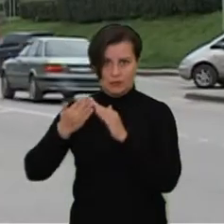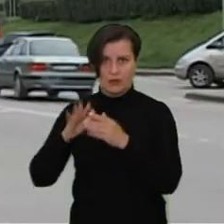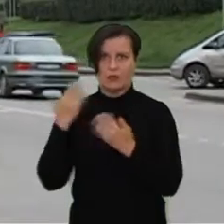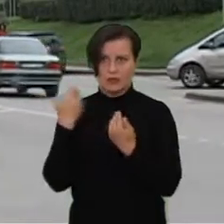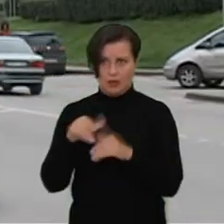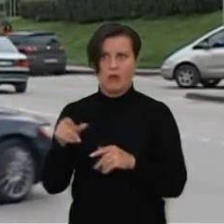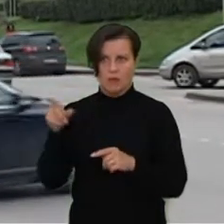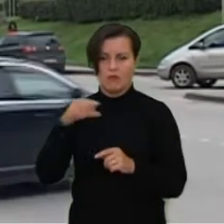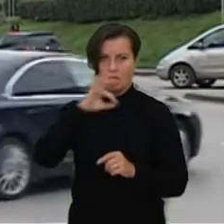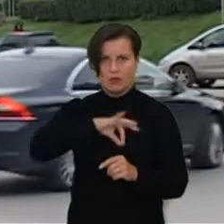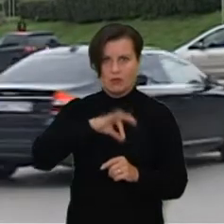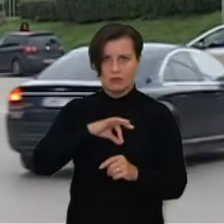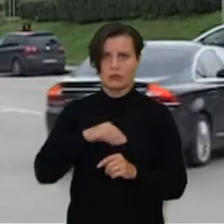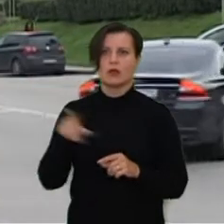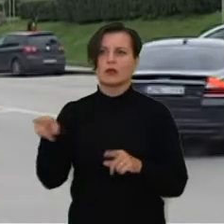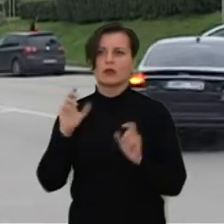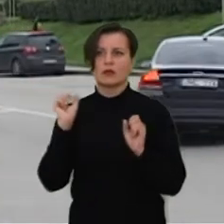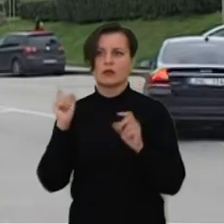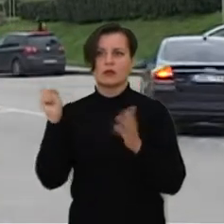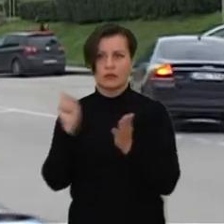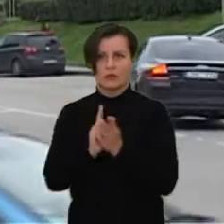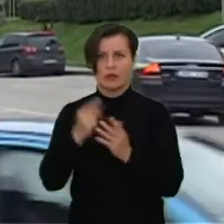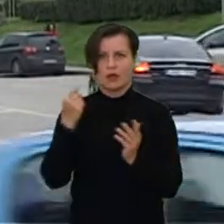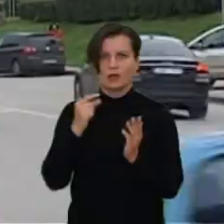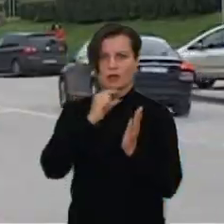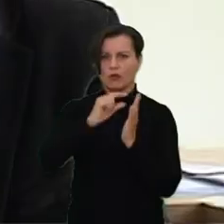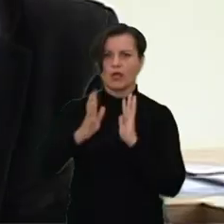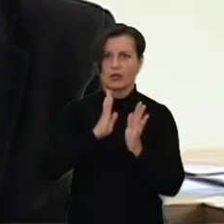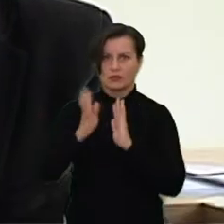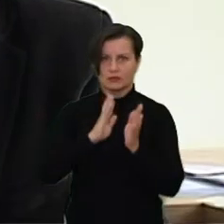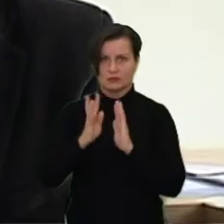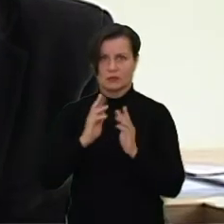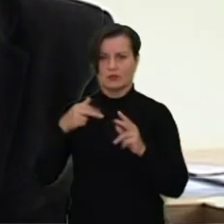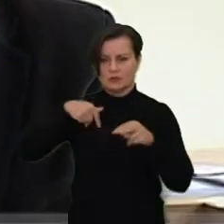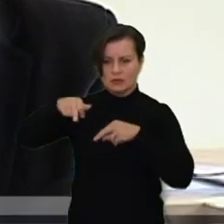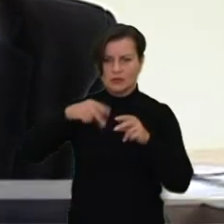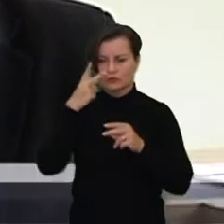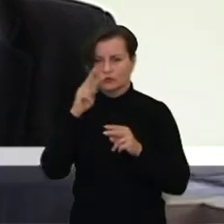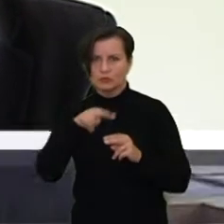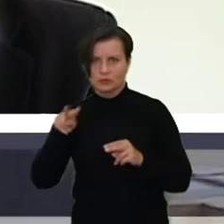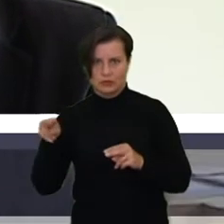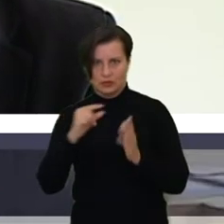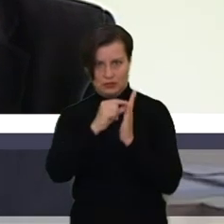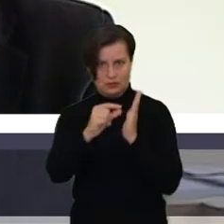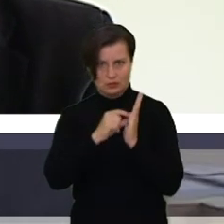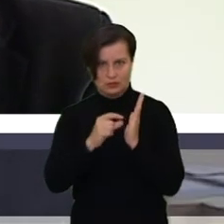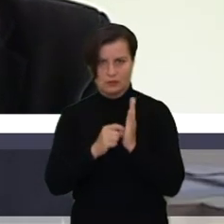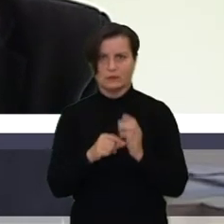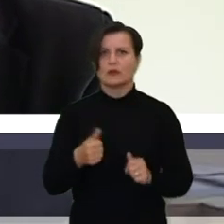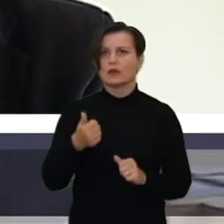Tad vairuotojai ir piestėjai atičiau turėtų laikyti skelių eismo taisyklių. Kadangi ir vasara buvo lėtinga, ir